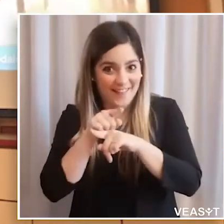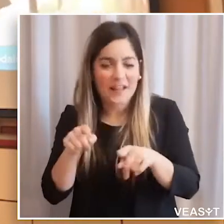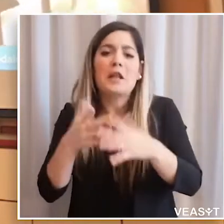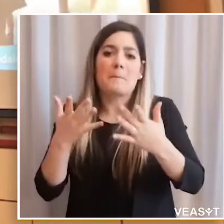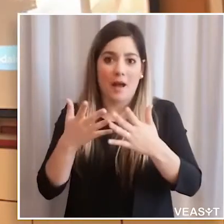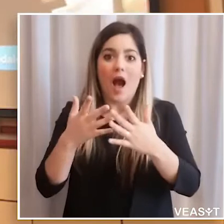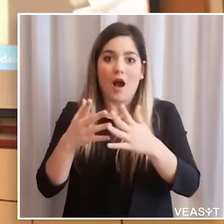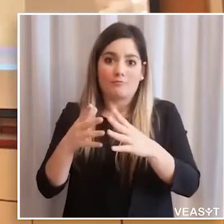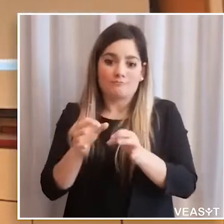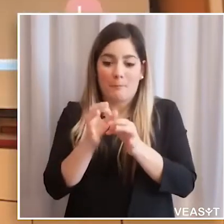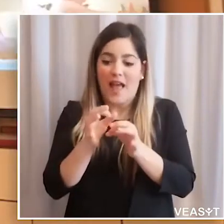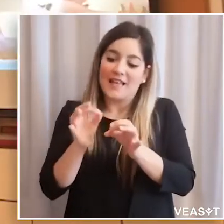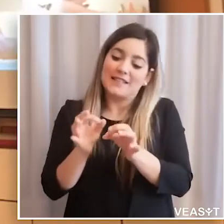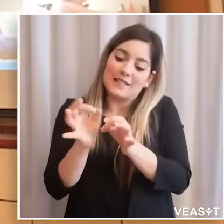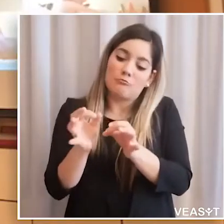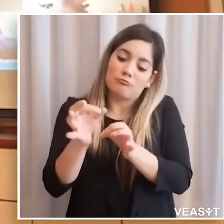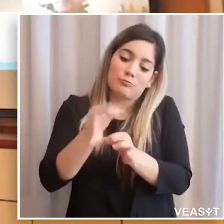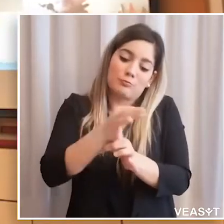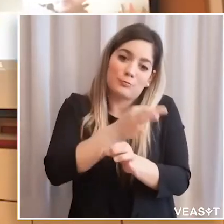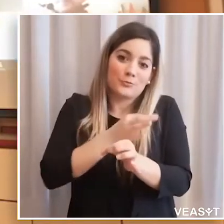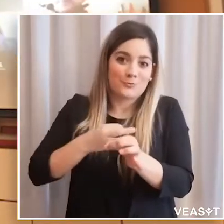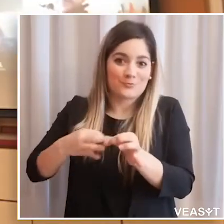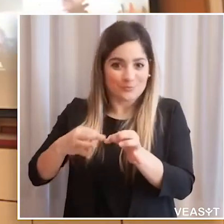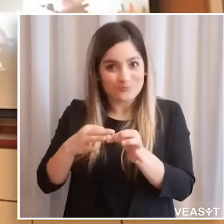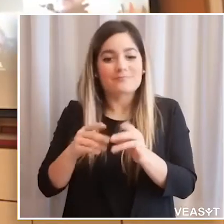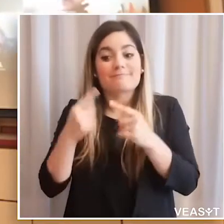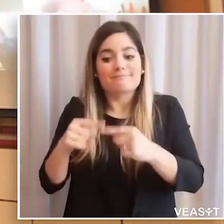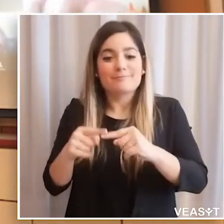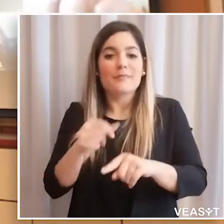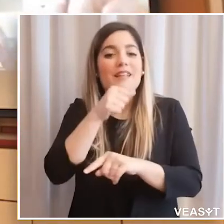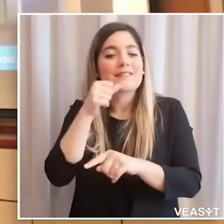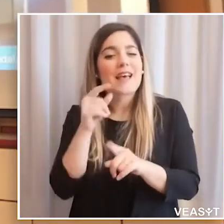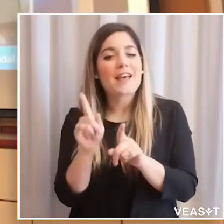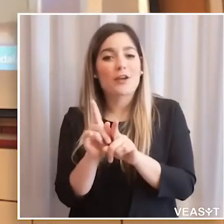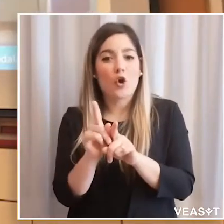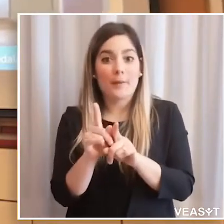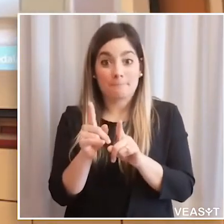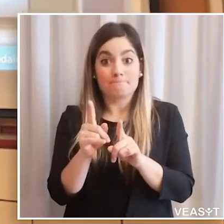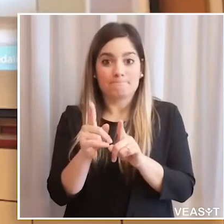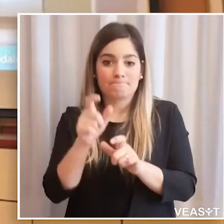valeggiana ma anche dei dintorni, che servirà come